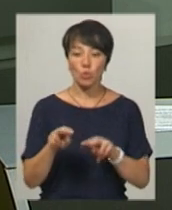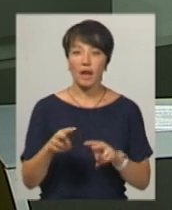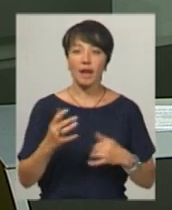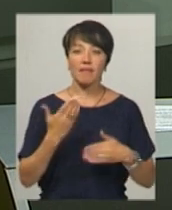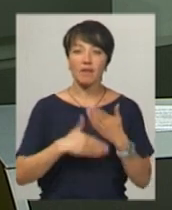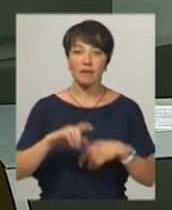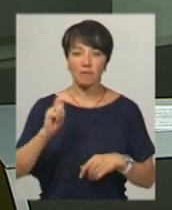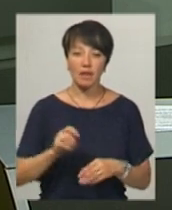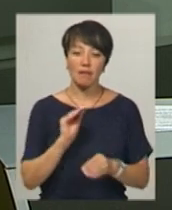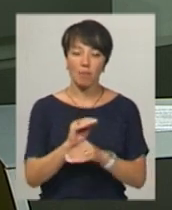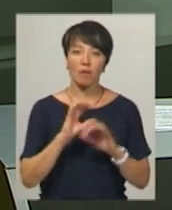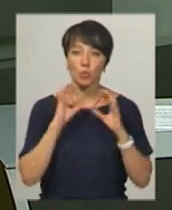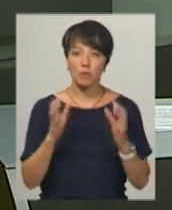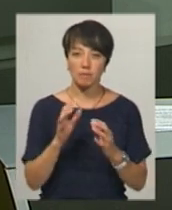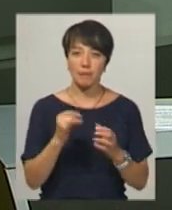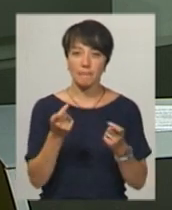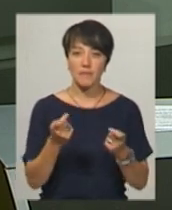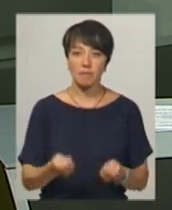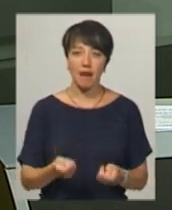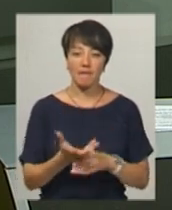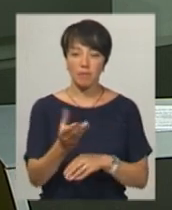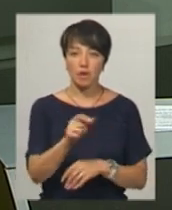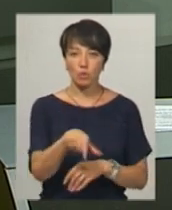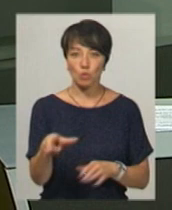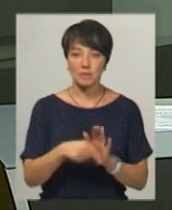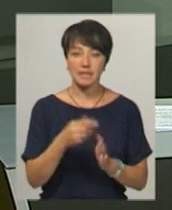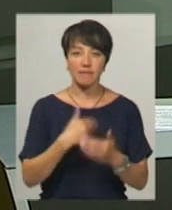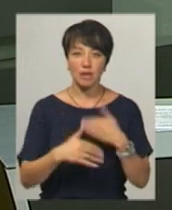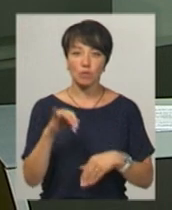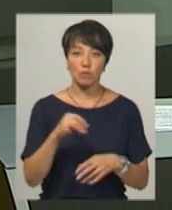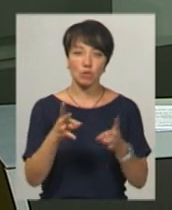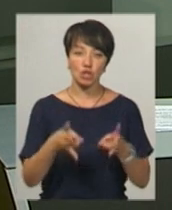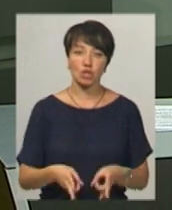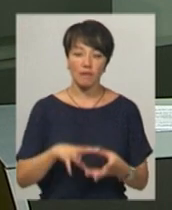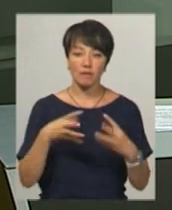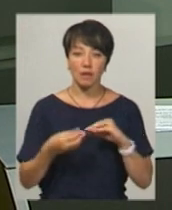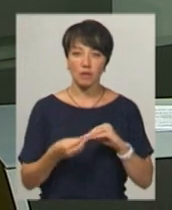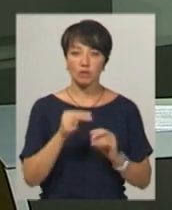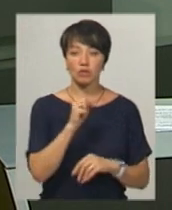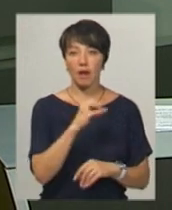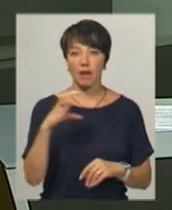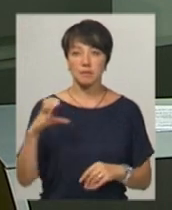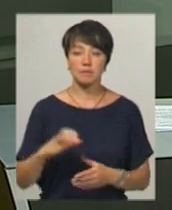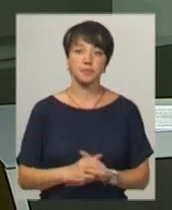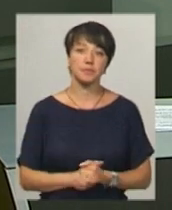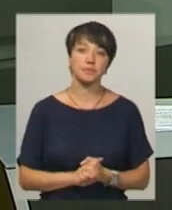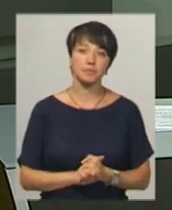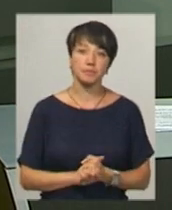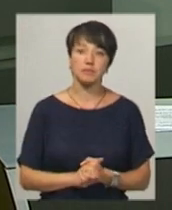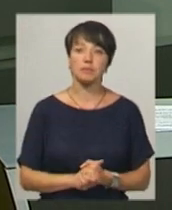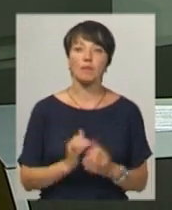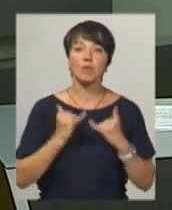війни, надбавки на утриманців мінімальних виплат особам з інвалідністю та постраждалим внаслідок Чорнобильської катастрофи,